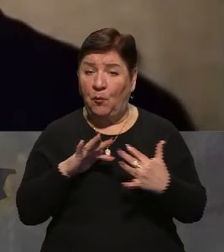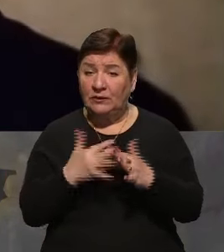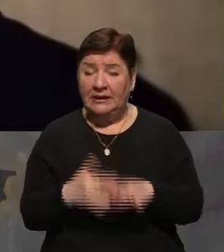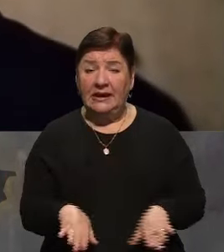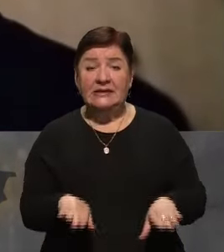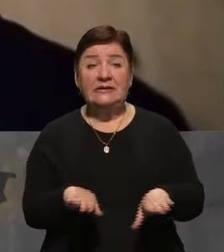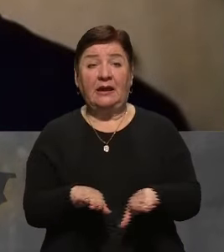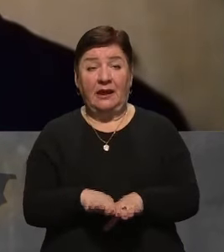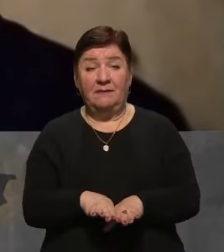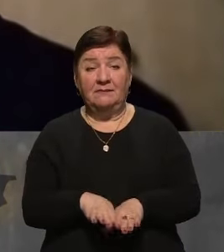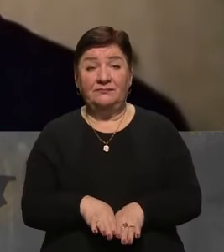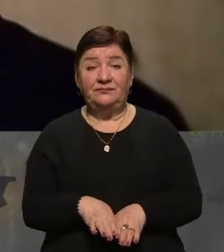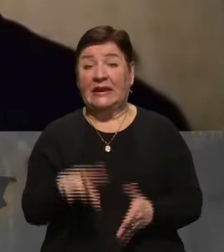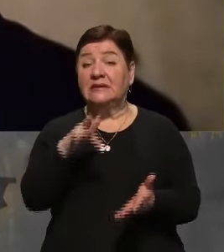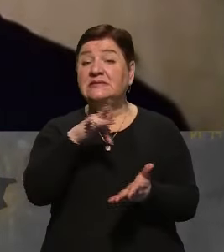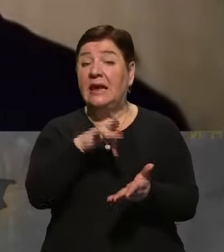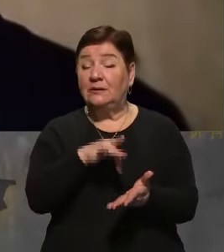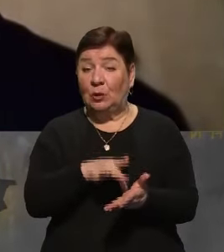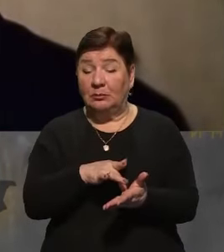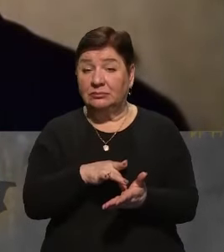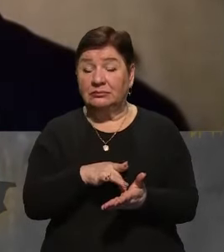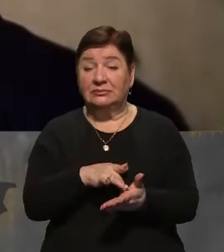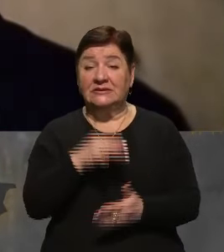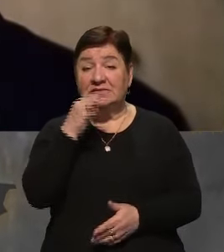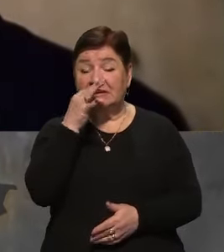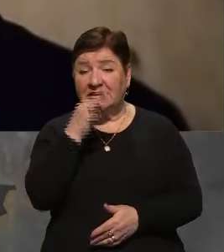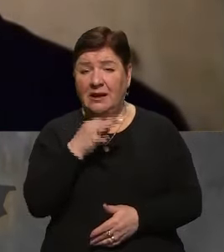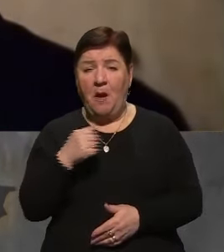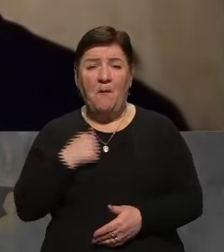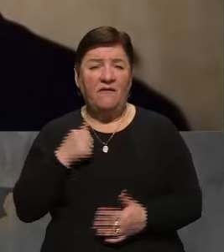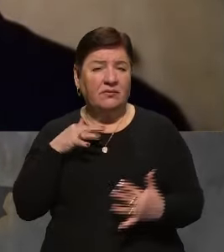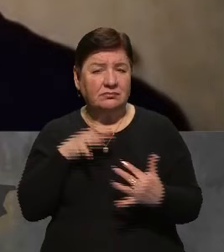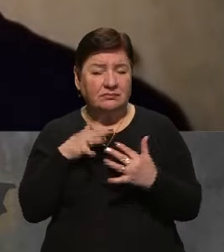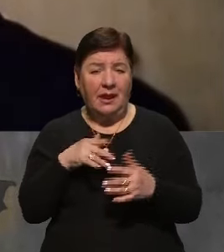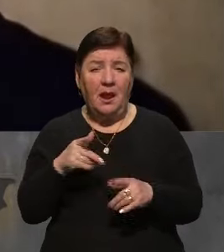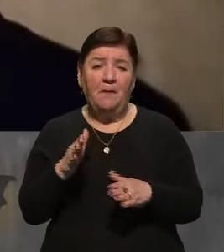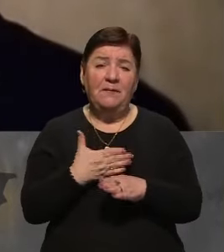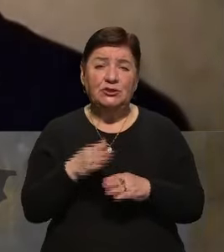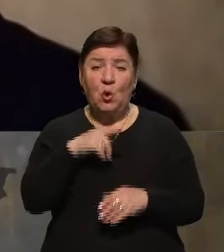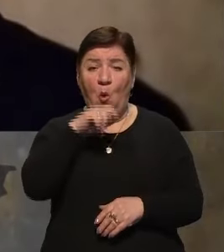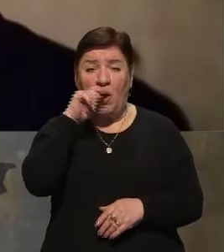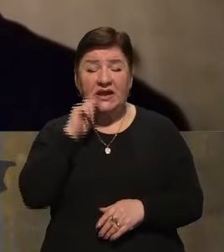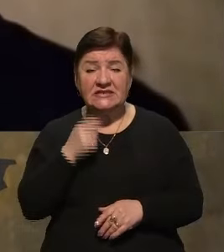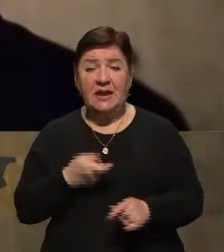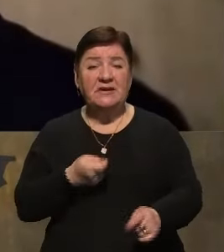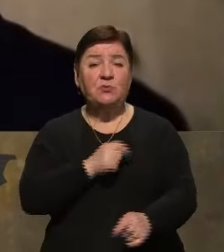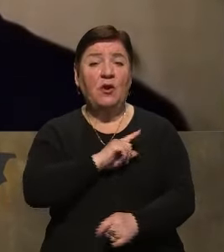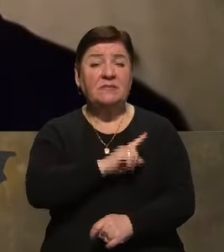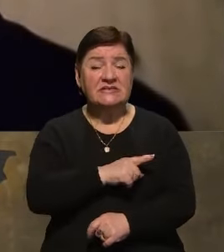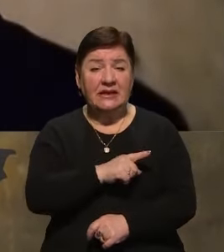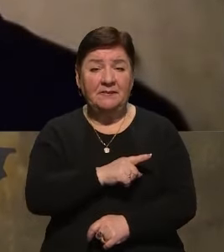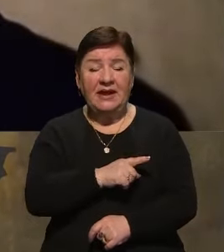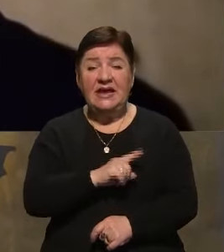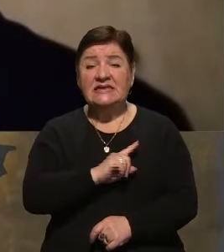таким епіцентром скажених бойових дій між українськими збройними силами, силами